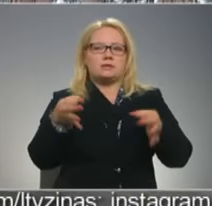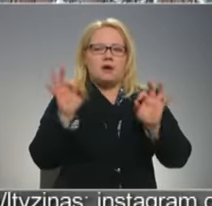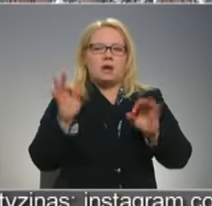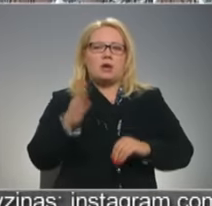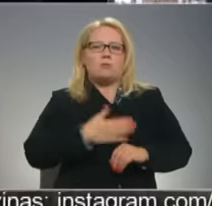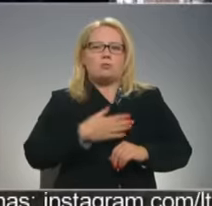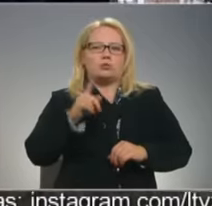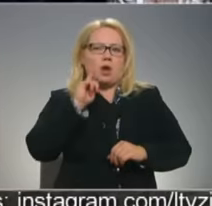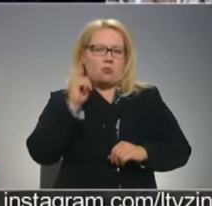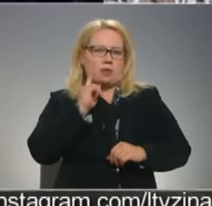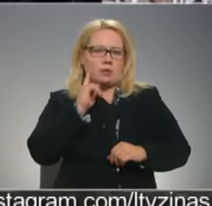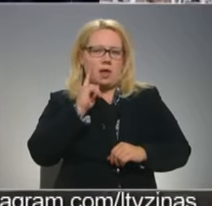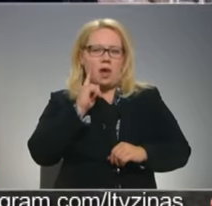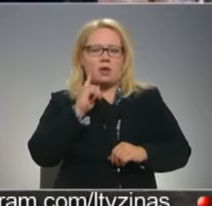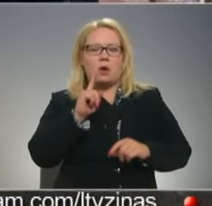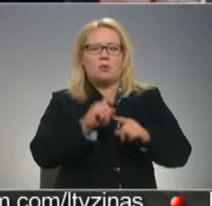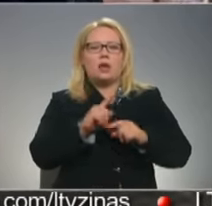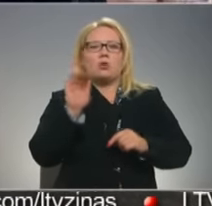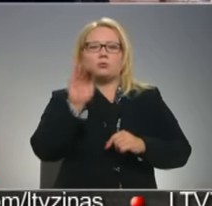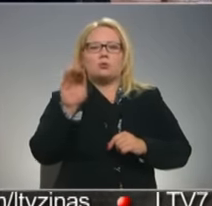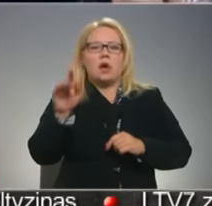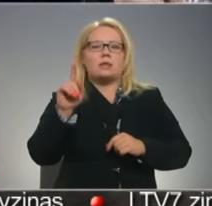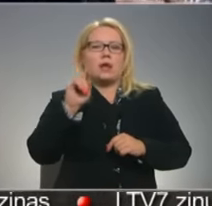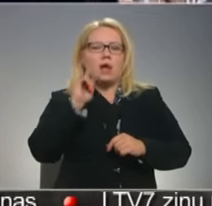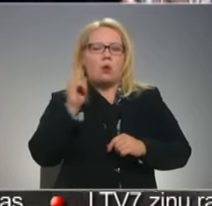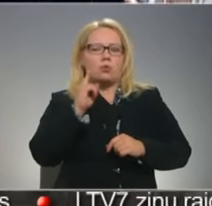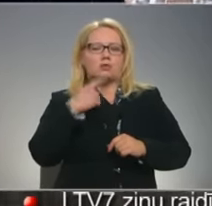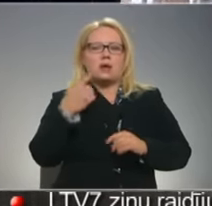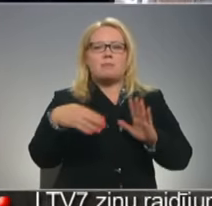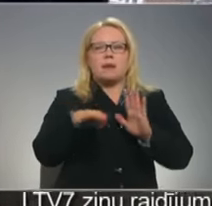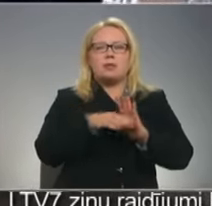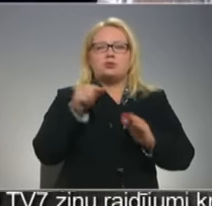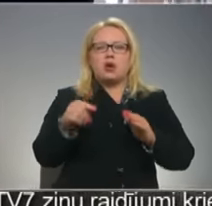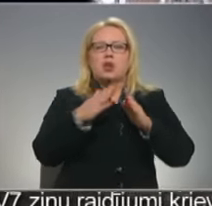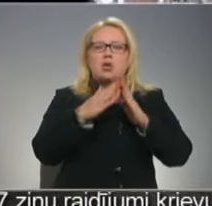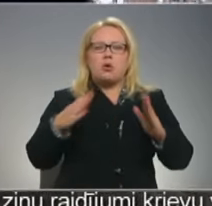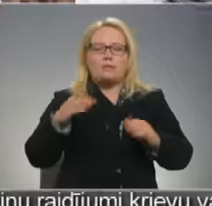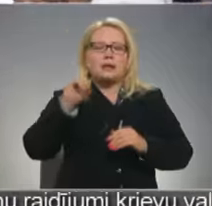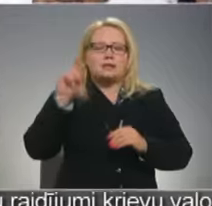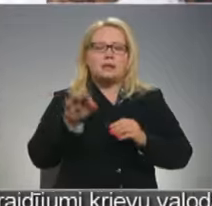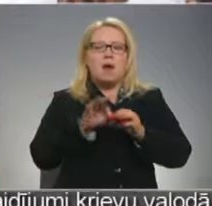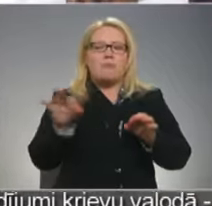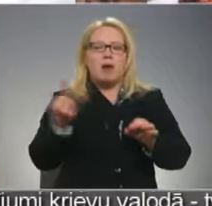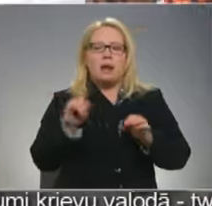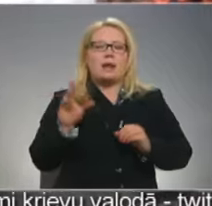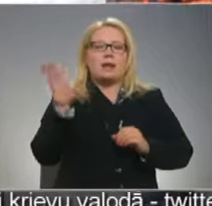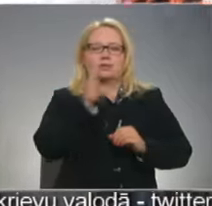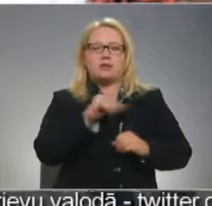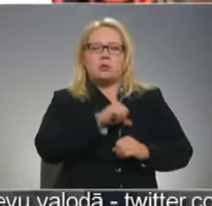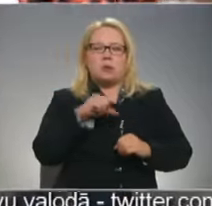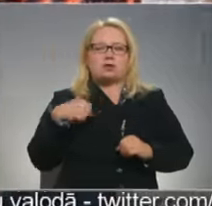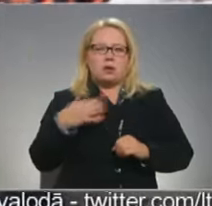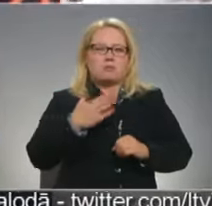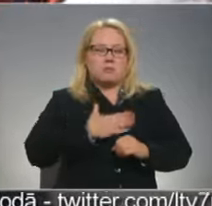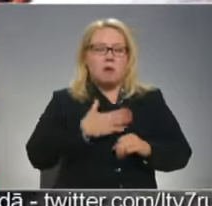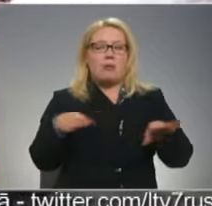jaunatnē. Uzļinātie jaunieši atzīst, ka piedalīšanās šādā nometnē zināmā mērā ir izaicinājums pašiem sev,